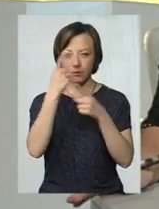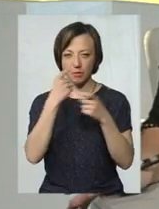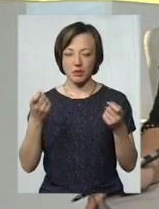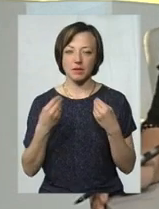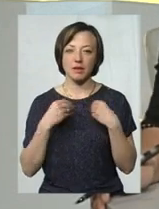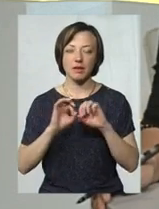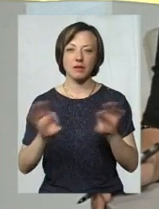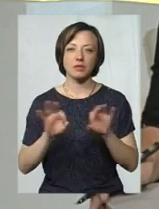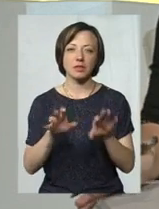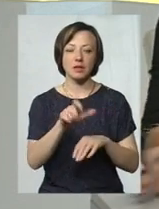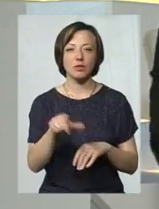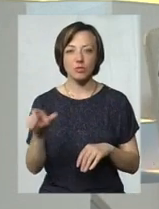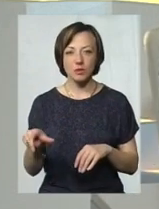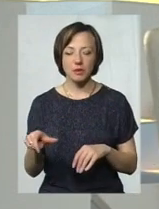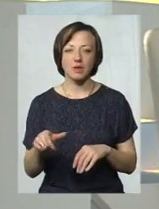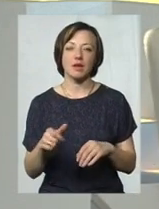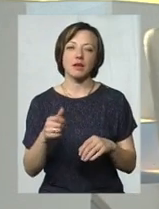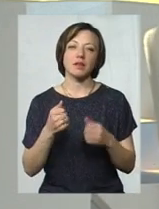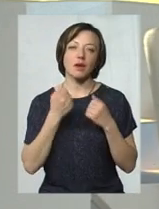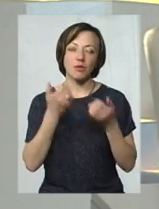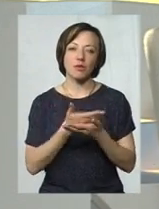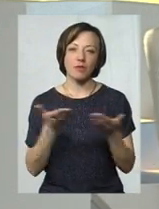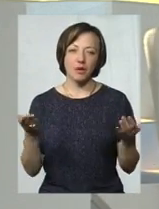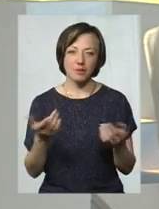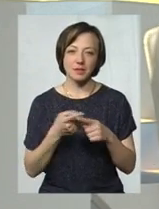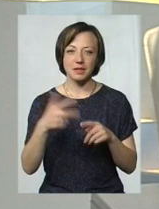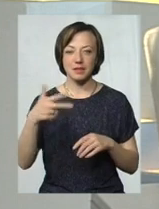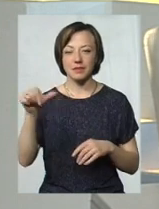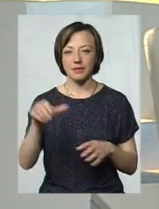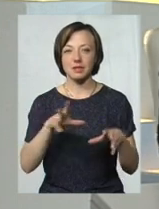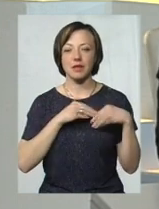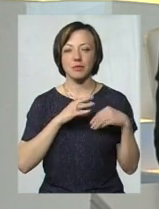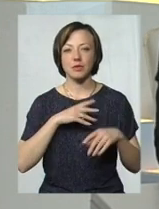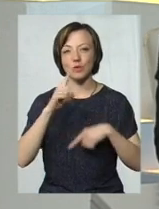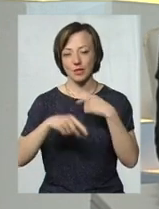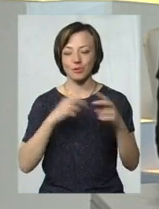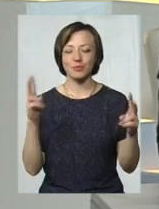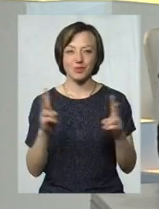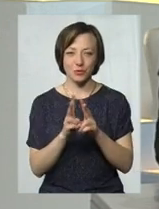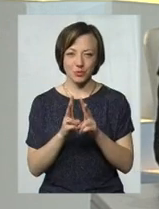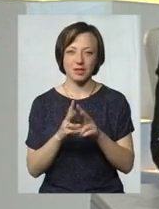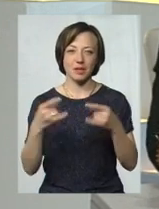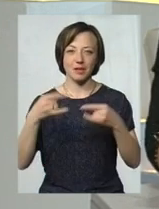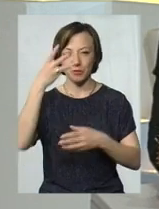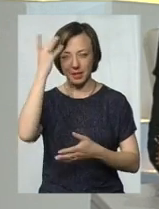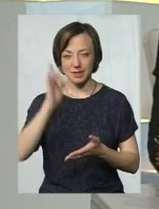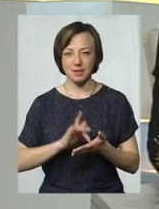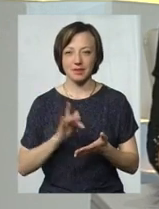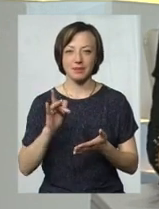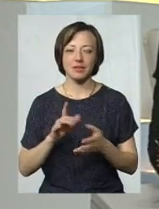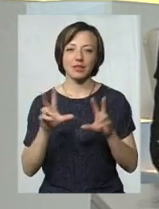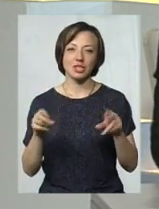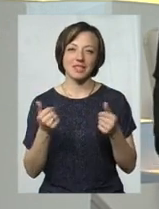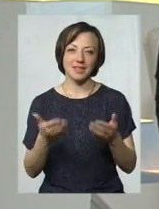яку подали нашим телеглядачам. Дякую телеглядачам, які цих півгодини були з нами. До наступної зустрічі на каналі Поділля Центр.